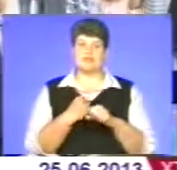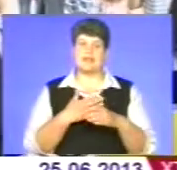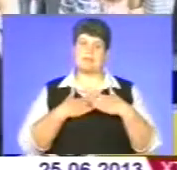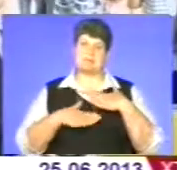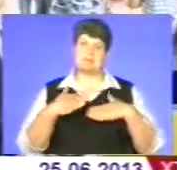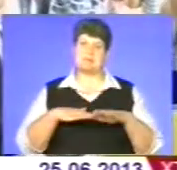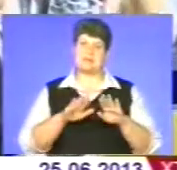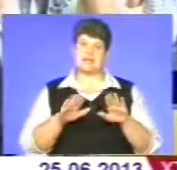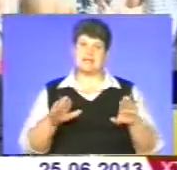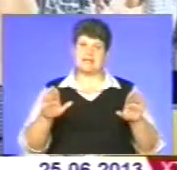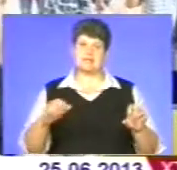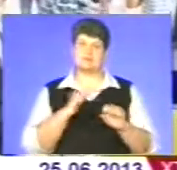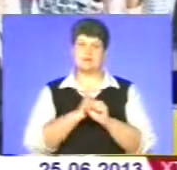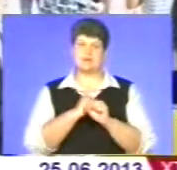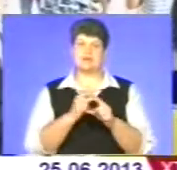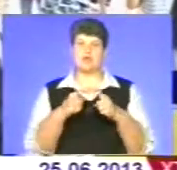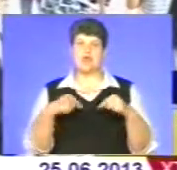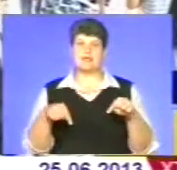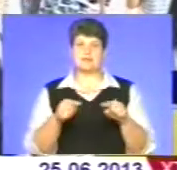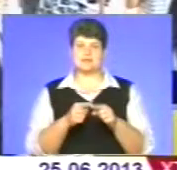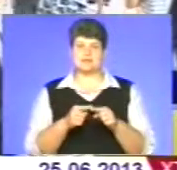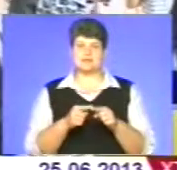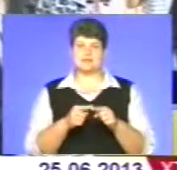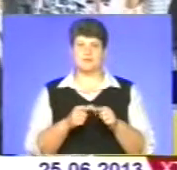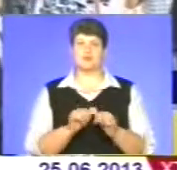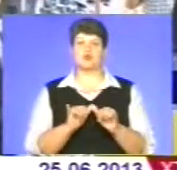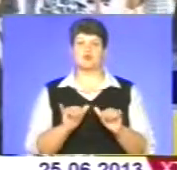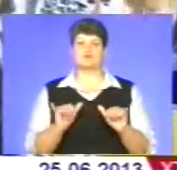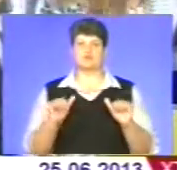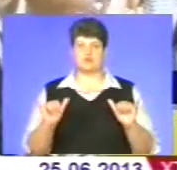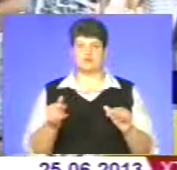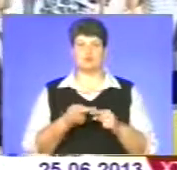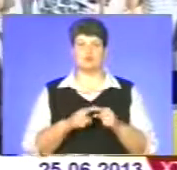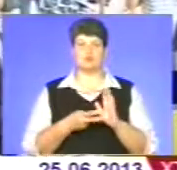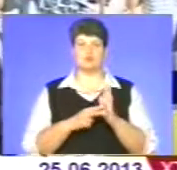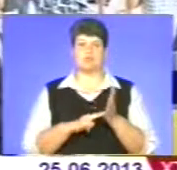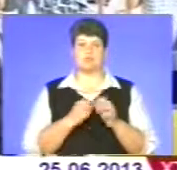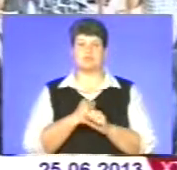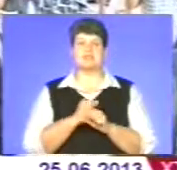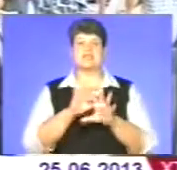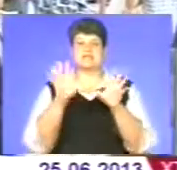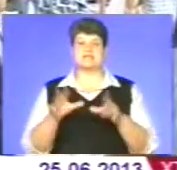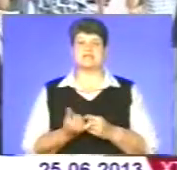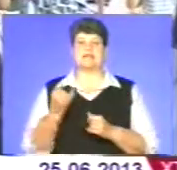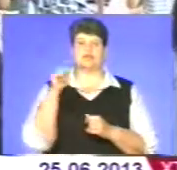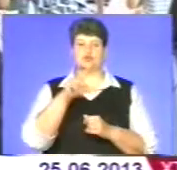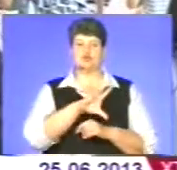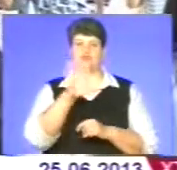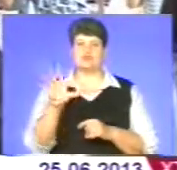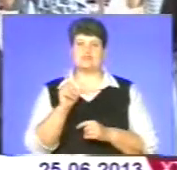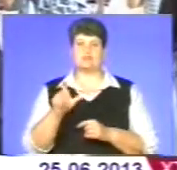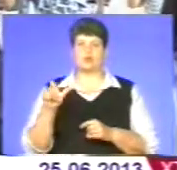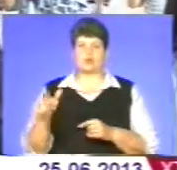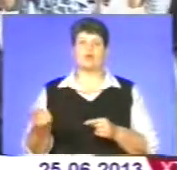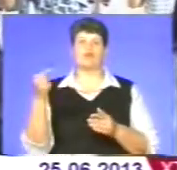дітям, щоб зробити організацію, розвинутись в цьому плані і робити все для того, щоб всім людям, і в тому